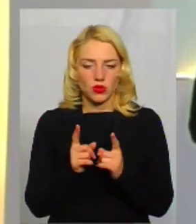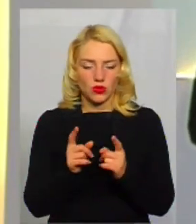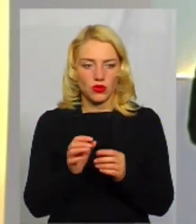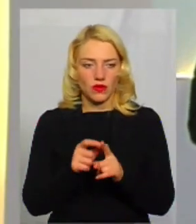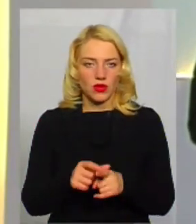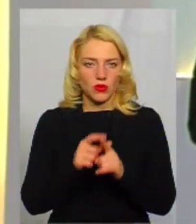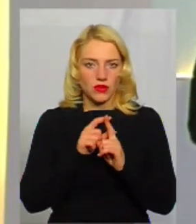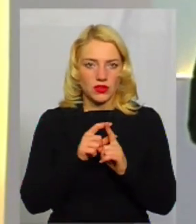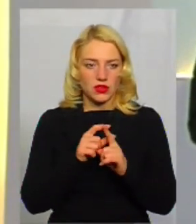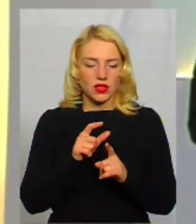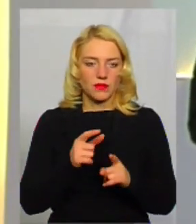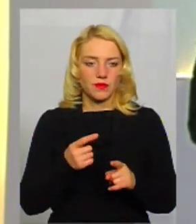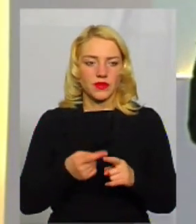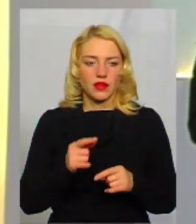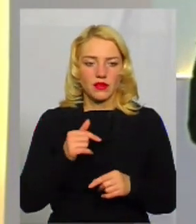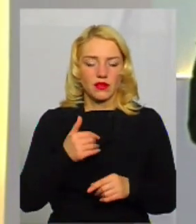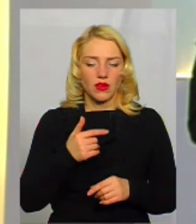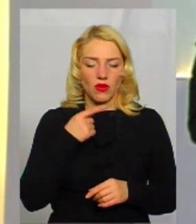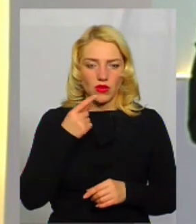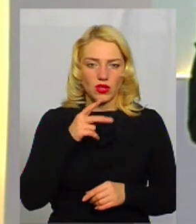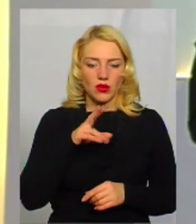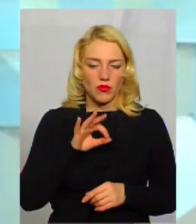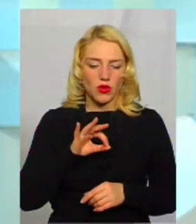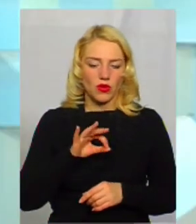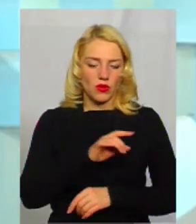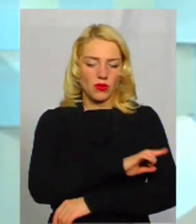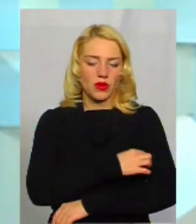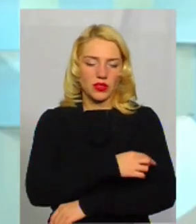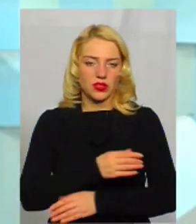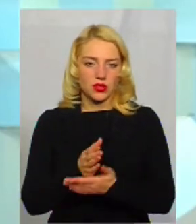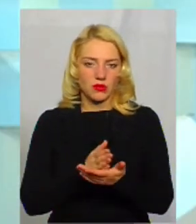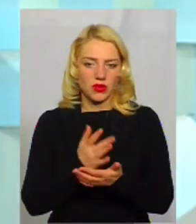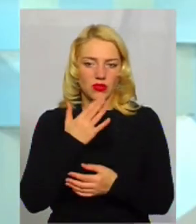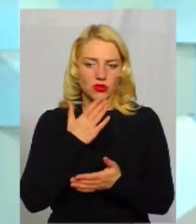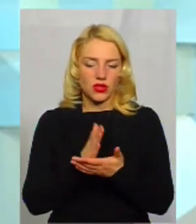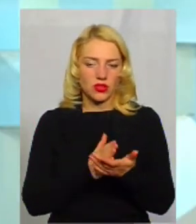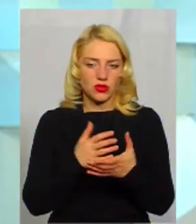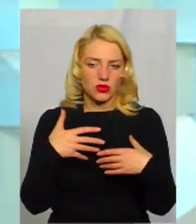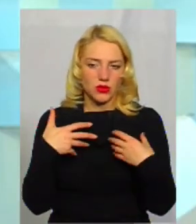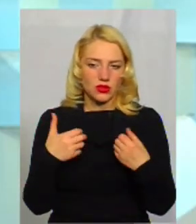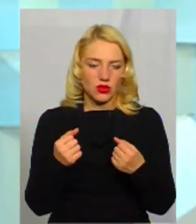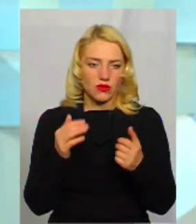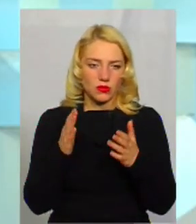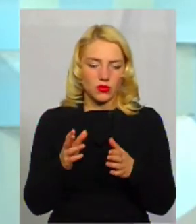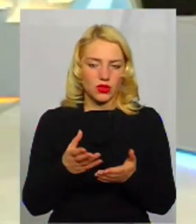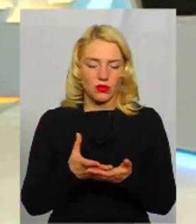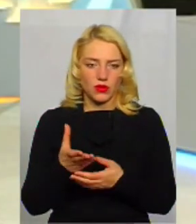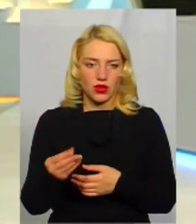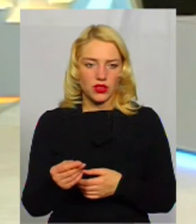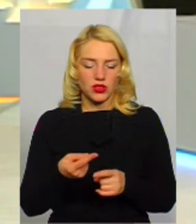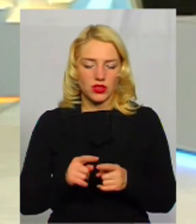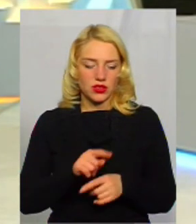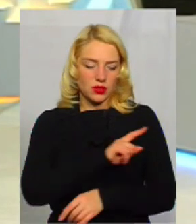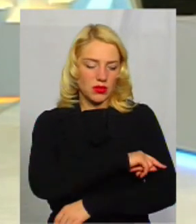відповісти. Ось ми говорили про медичні послуги, що Національна служба здоров'я буде оплачувати ці медичні послуги,